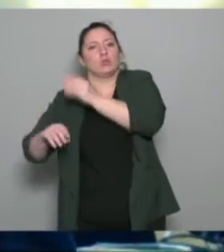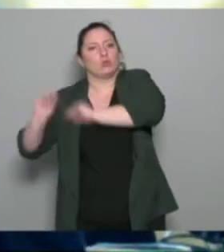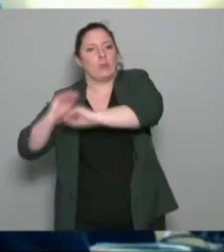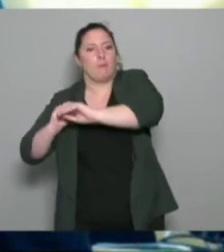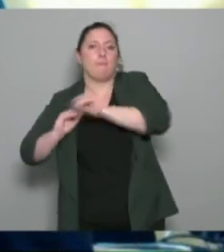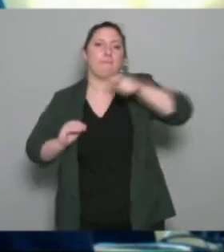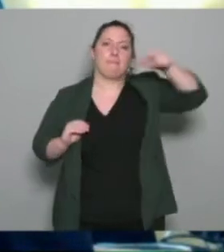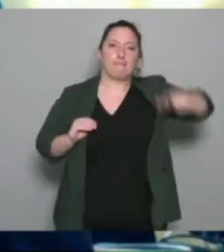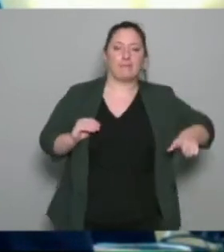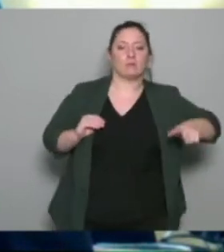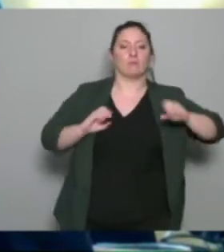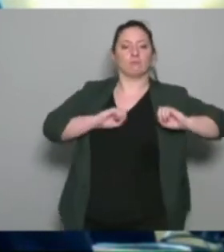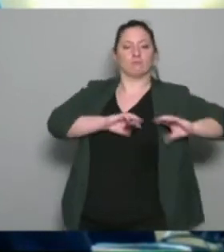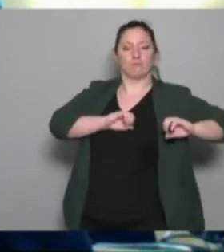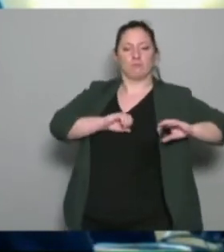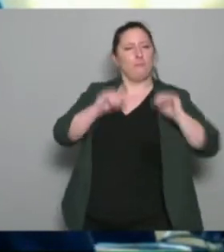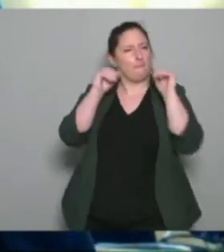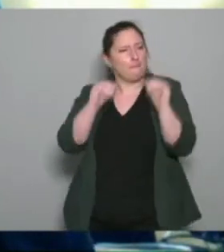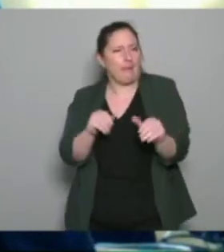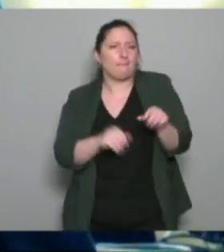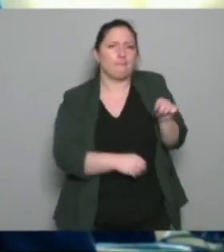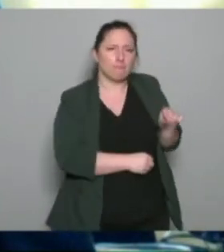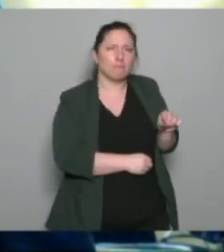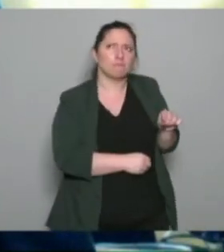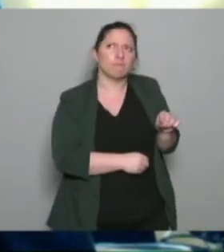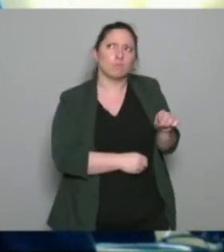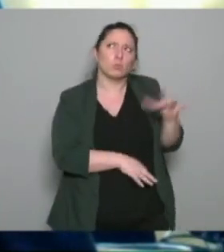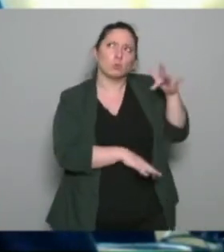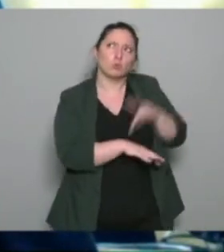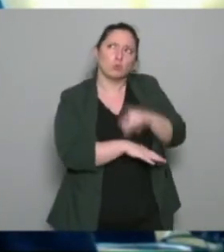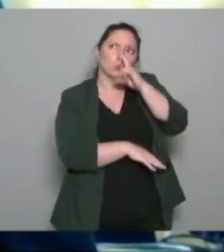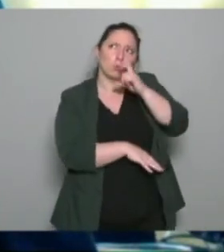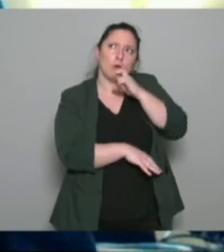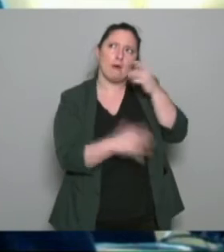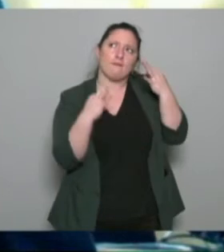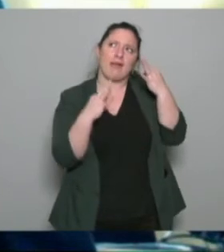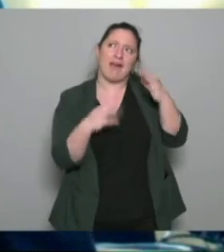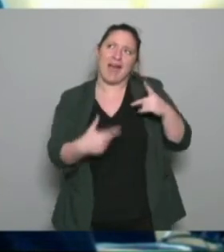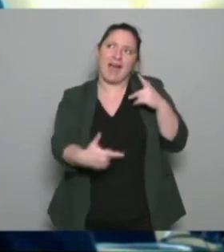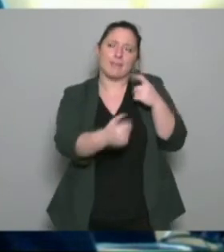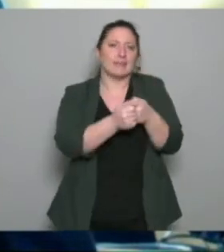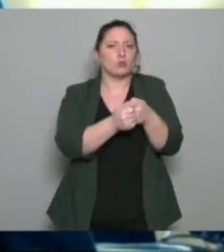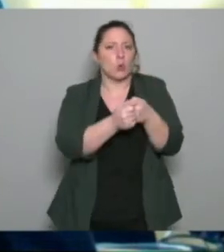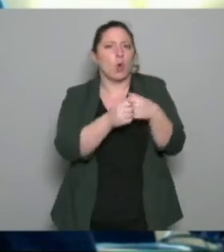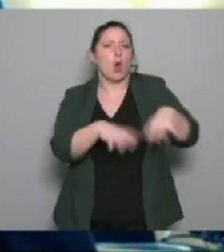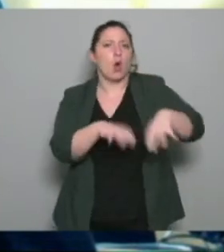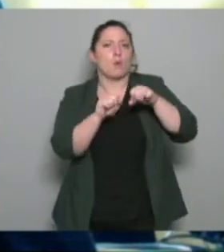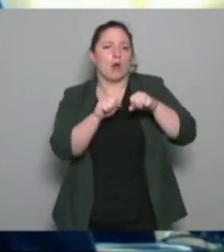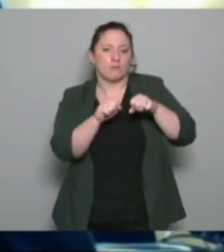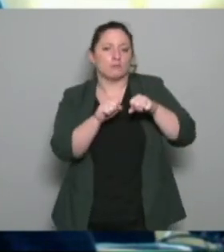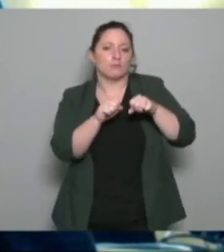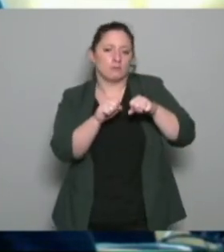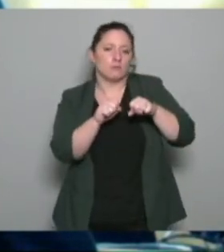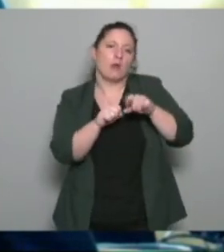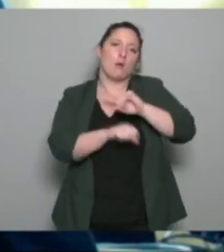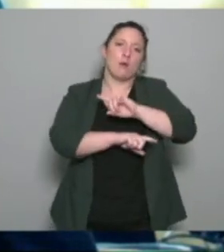même si les enseignants à pas ont eu dans le cadre de l'adaptation à l'emploi une sensibilisation je ne pas dire forcément une formation mais une